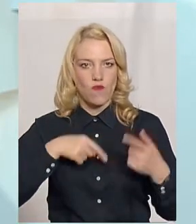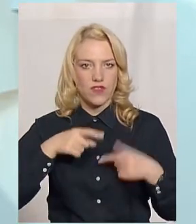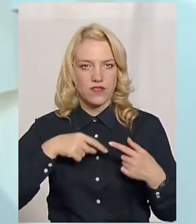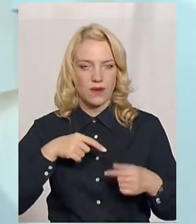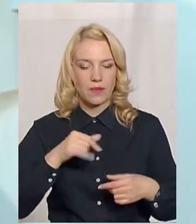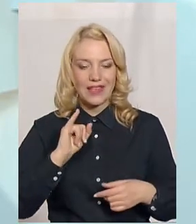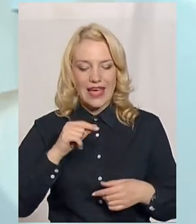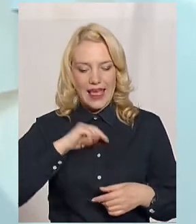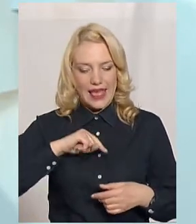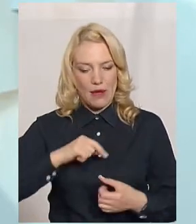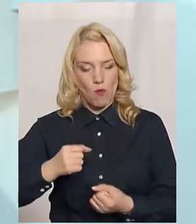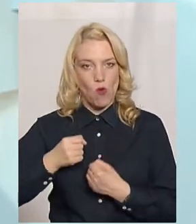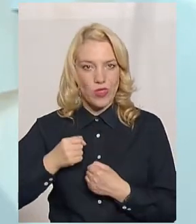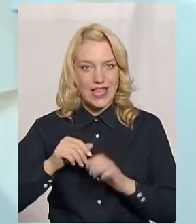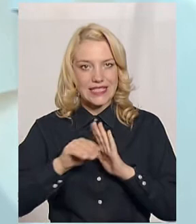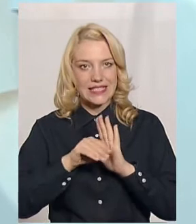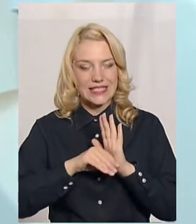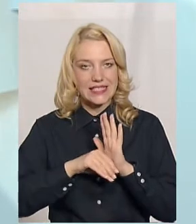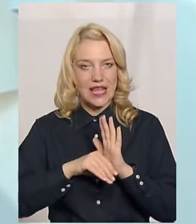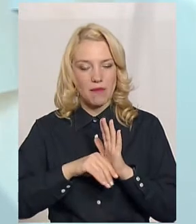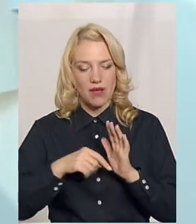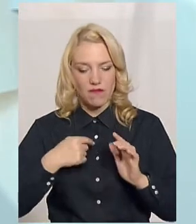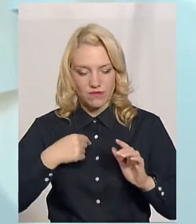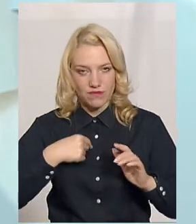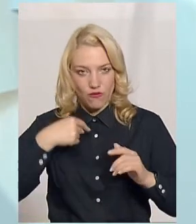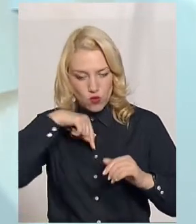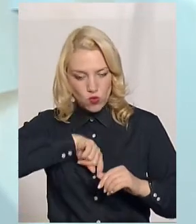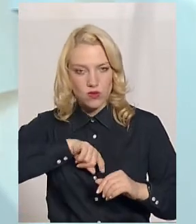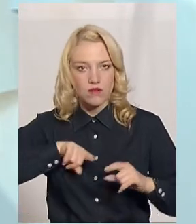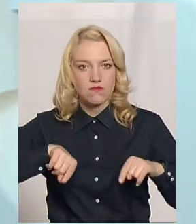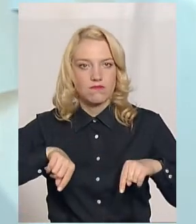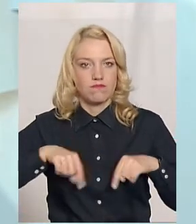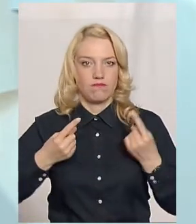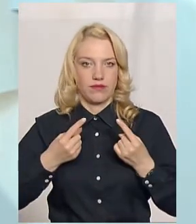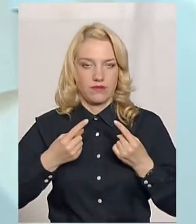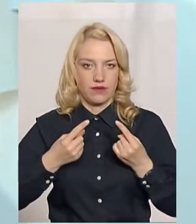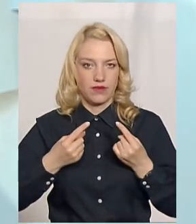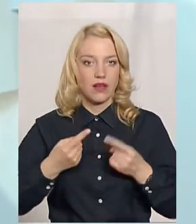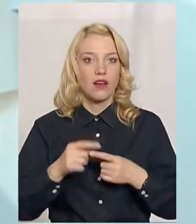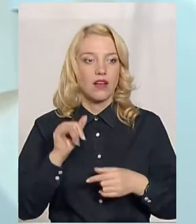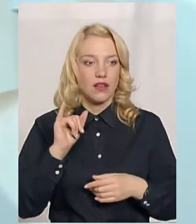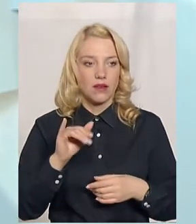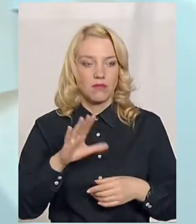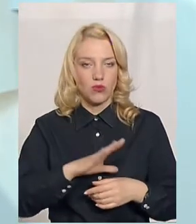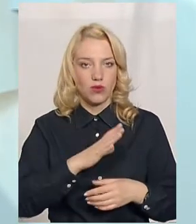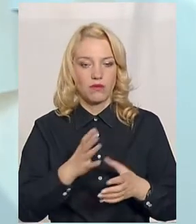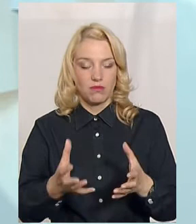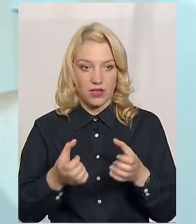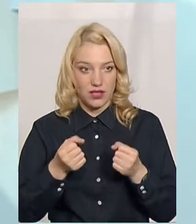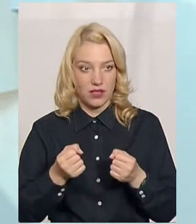імунній системі, скажімо так, реабілітуватись, відновитись. Були прийняті